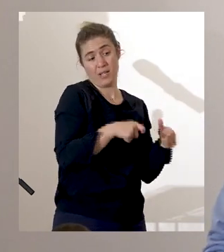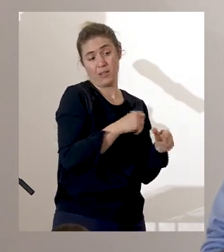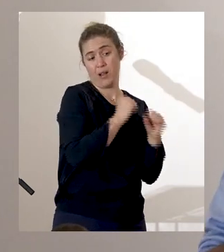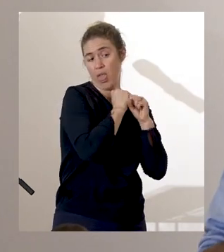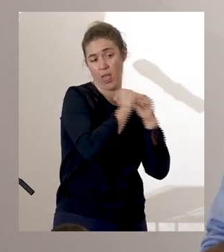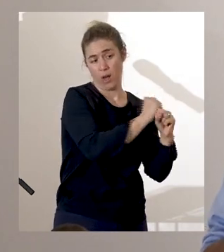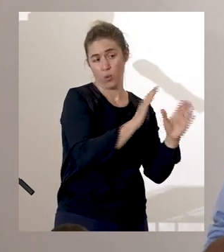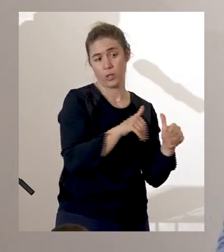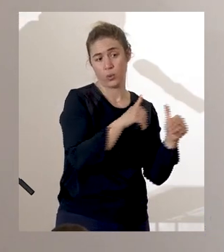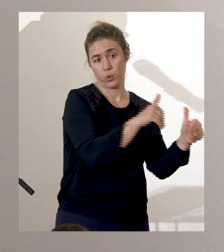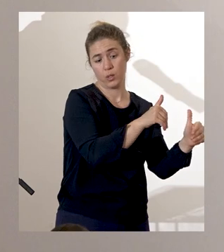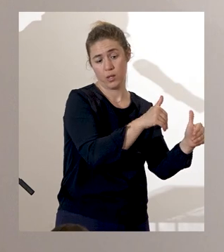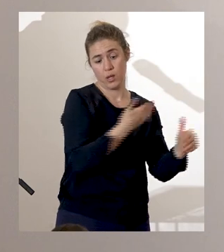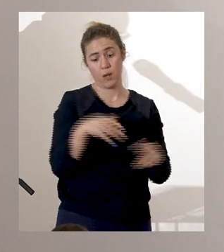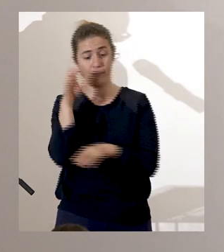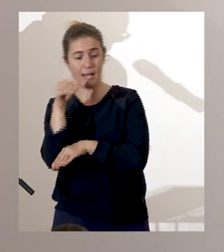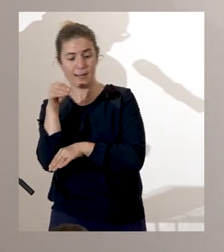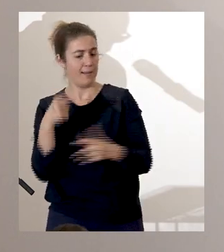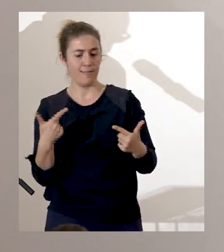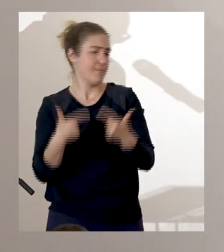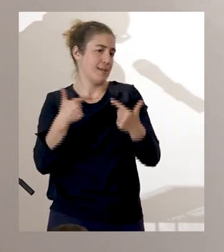servitude et leurs maîtres.